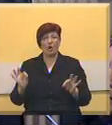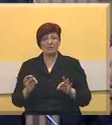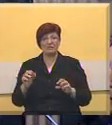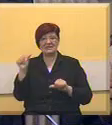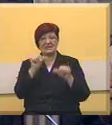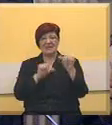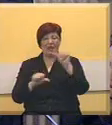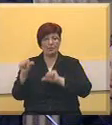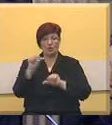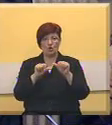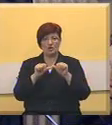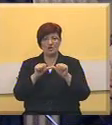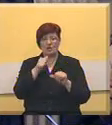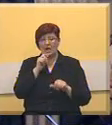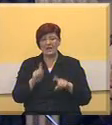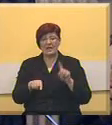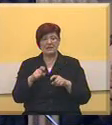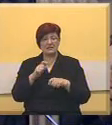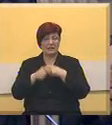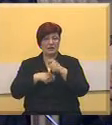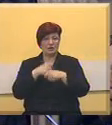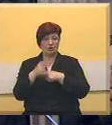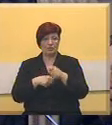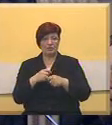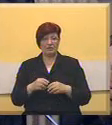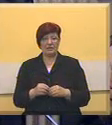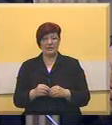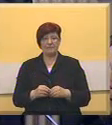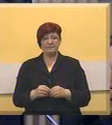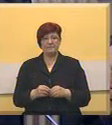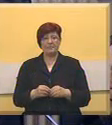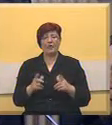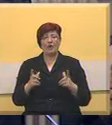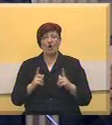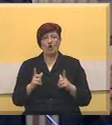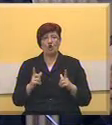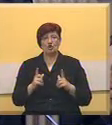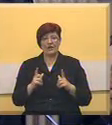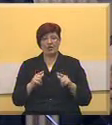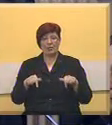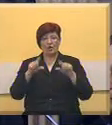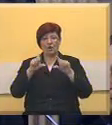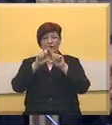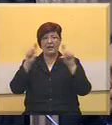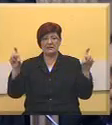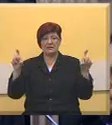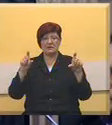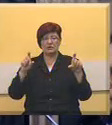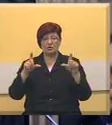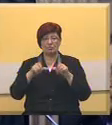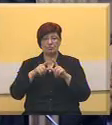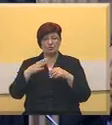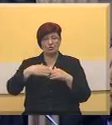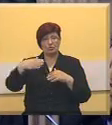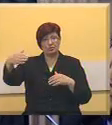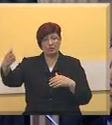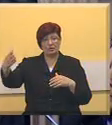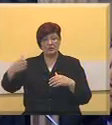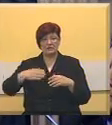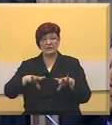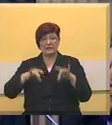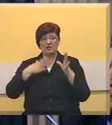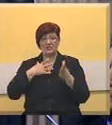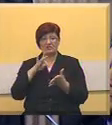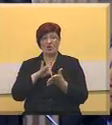laboratorijsko i kancelarijsko poslovanje. Očekujemo da ovaj institut u bliskoj budućnosti nađe